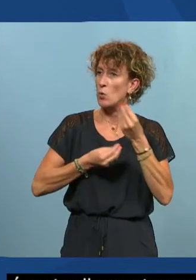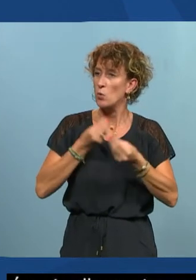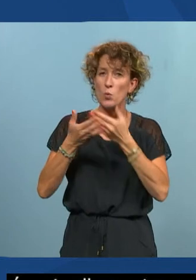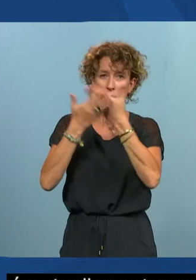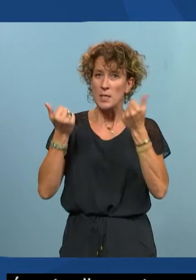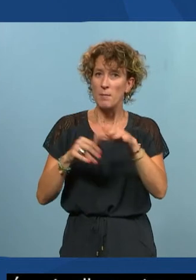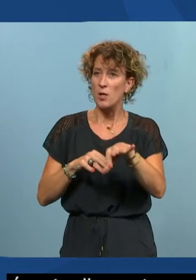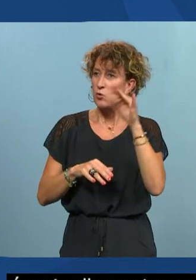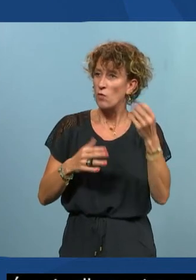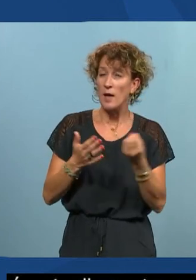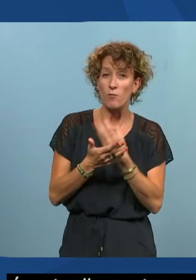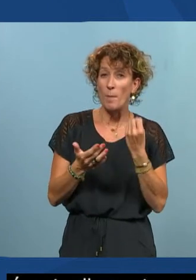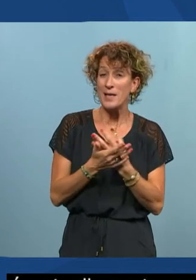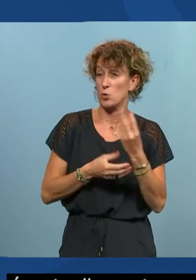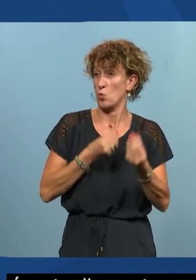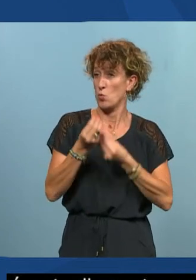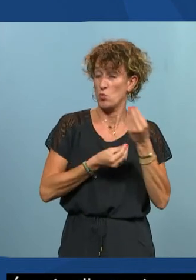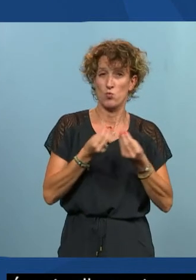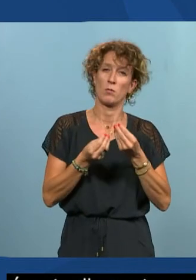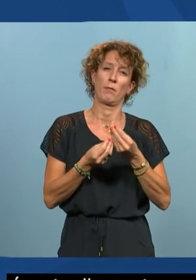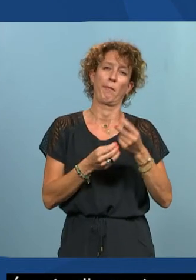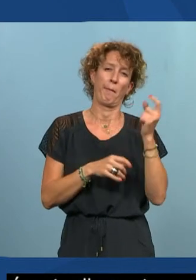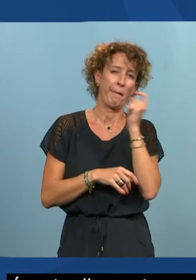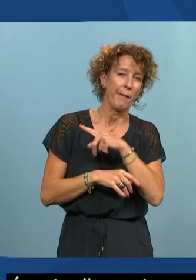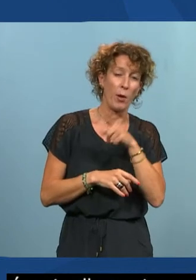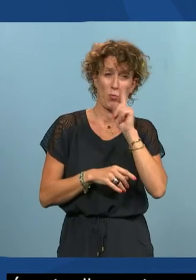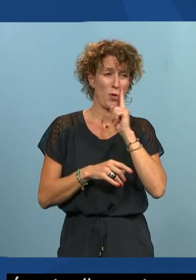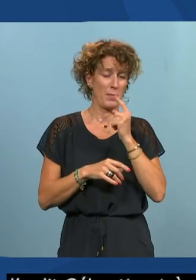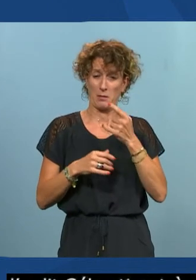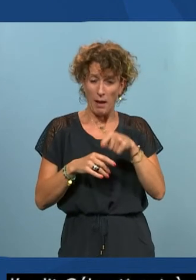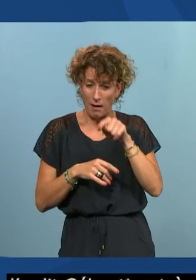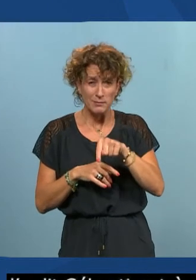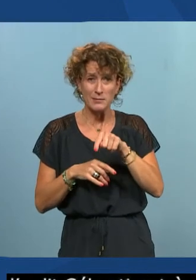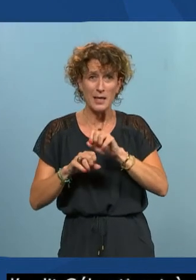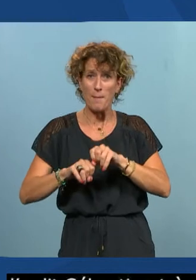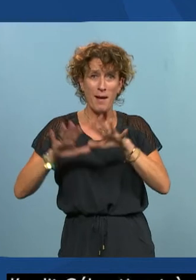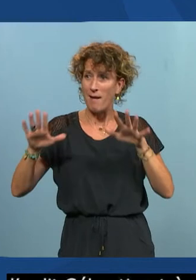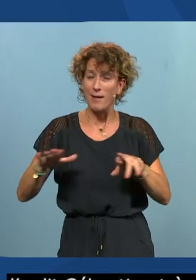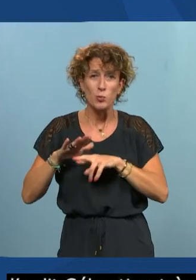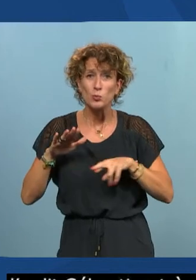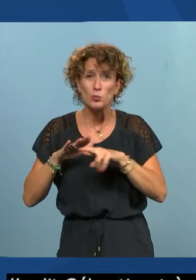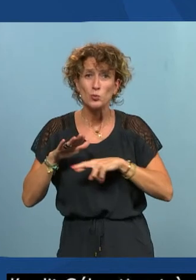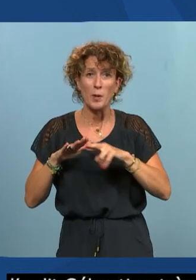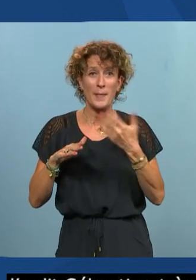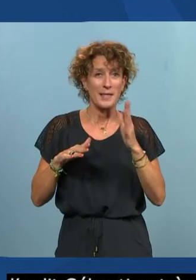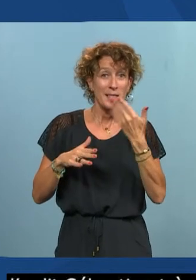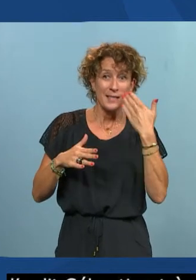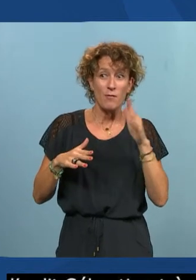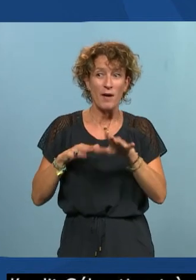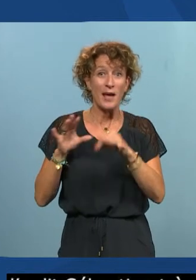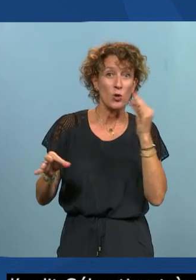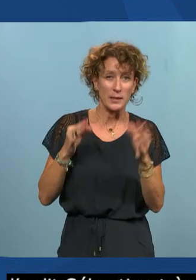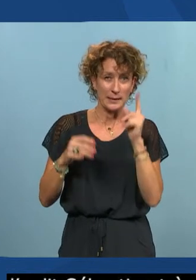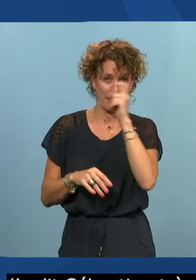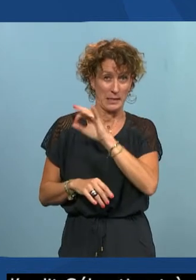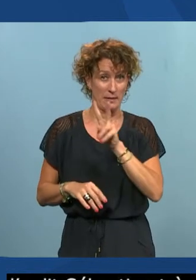moteur de recherche ou il est de mauvaise foi parce qu'aujourd'hui il y a énormément de ressources sur l'accessibilité numérique et le problème c'est d'arriver à être en capacité de faire le tri et c'est vrai